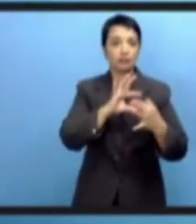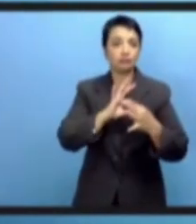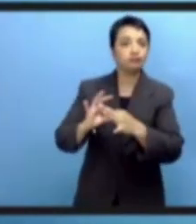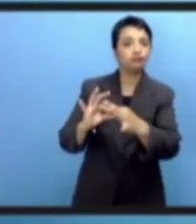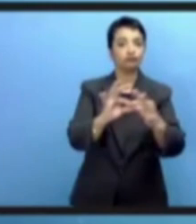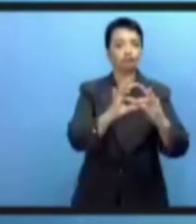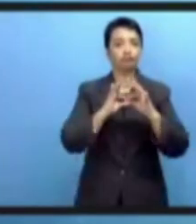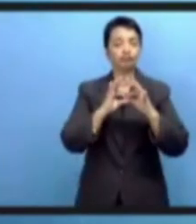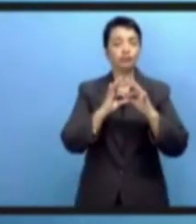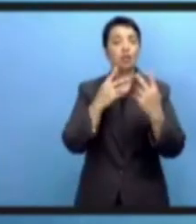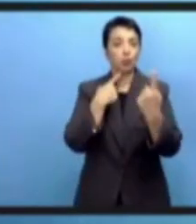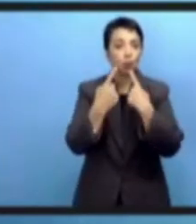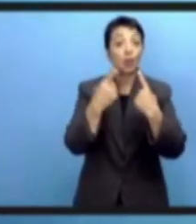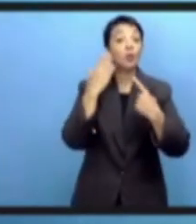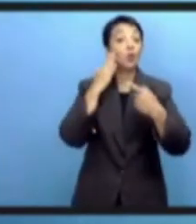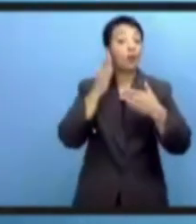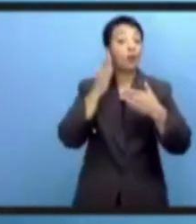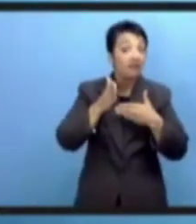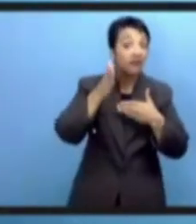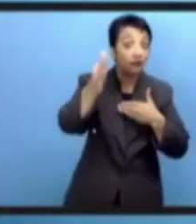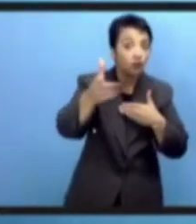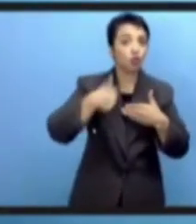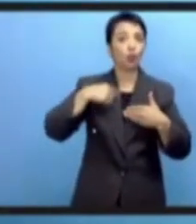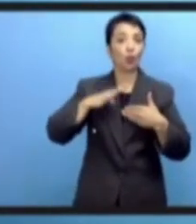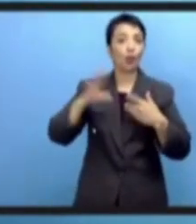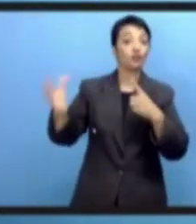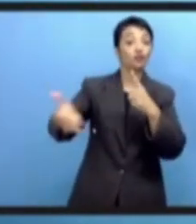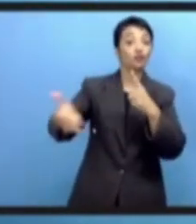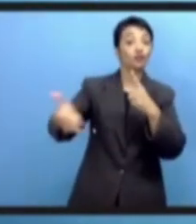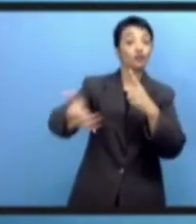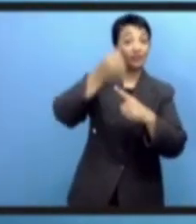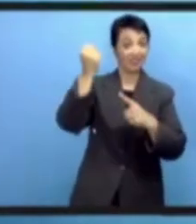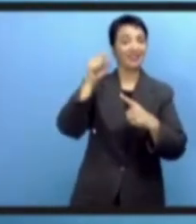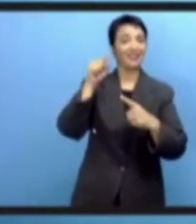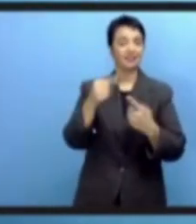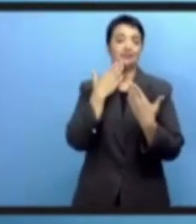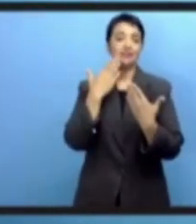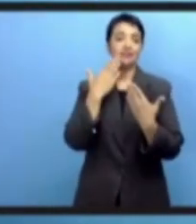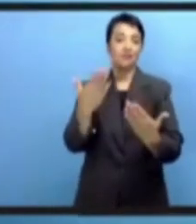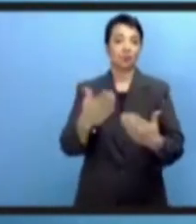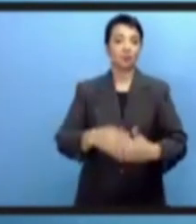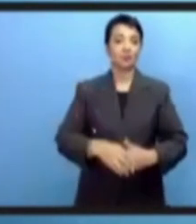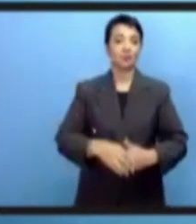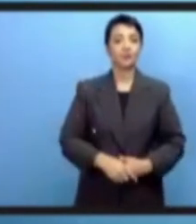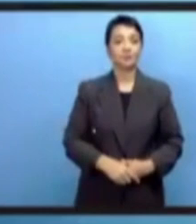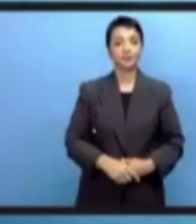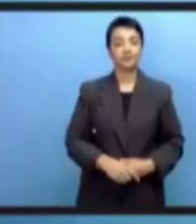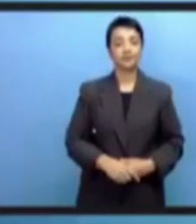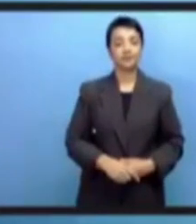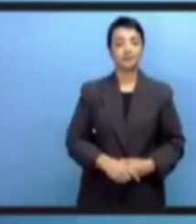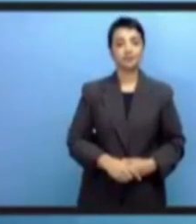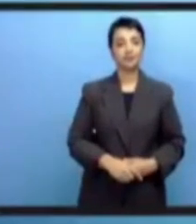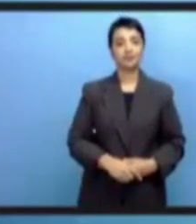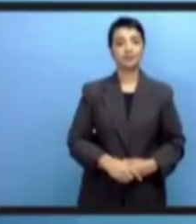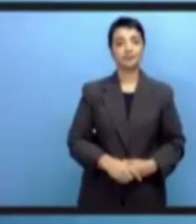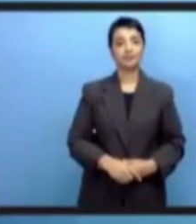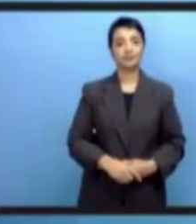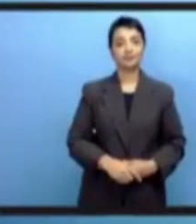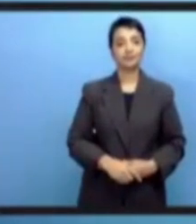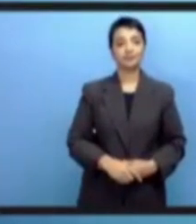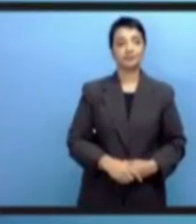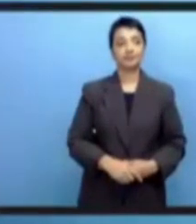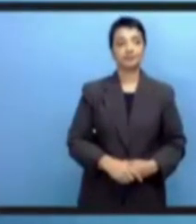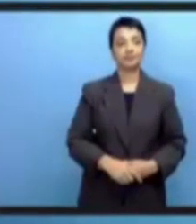Именно с их участием мы сможем обеспечить соблюдение прав человека, гендерных и экологических прав всех людей. Благодарю вас за внимание.